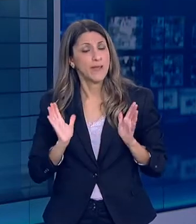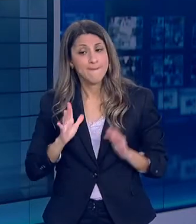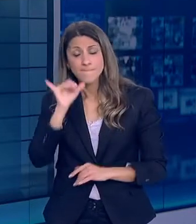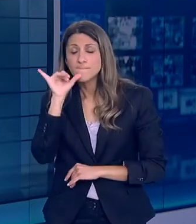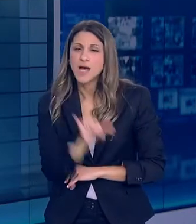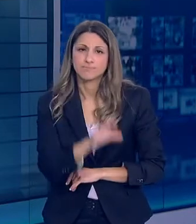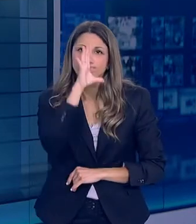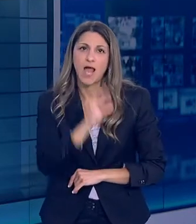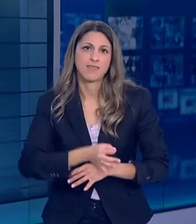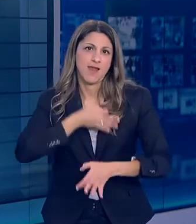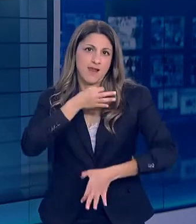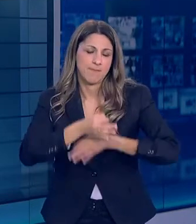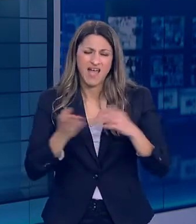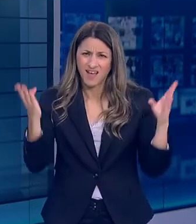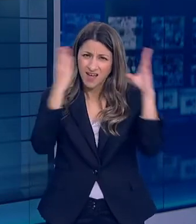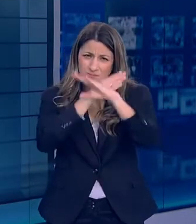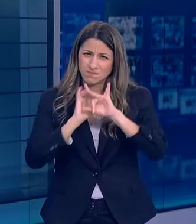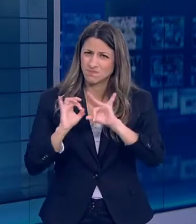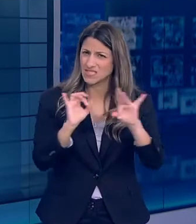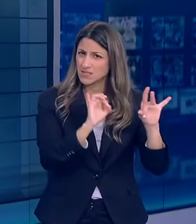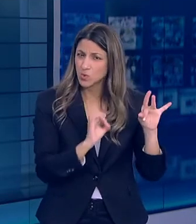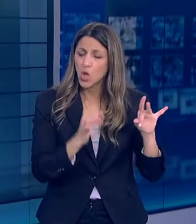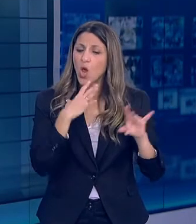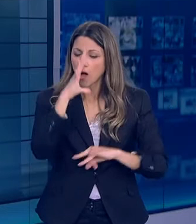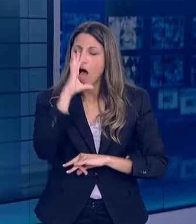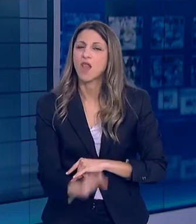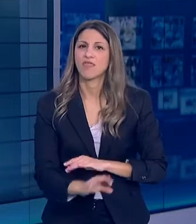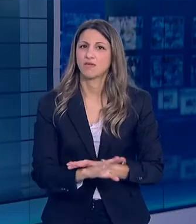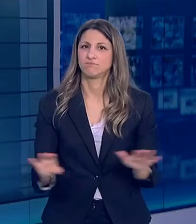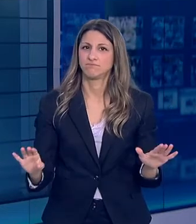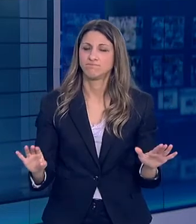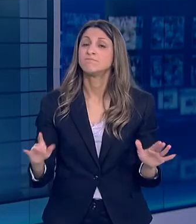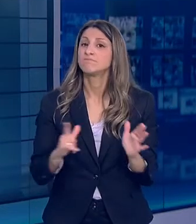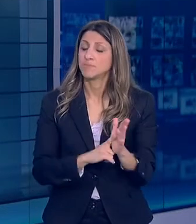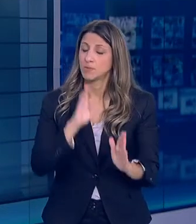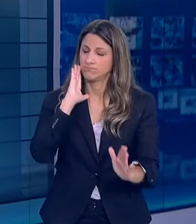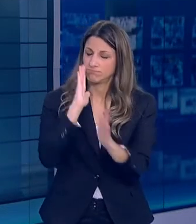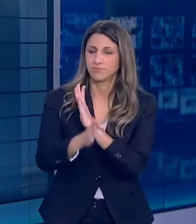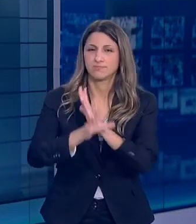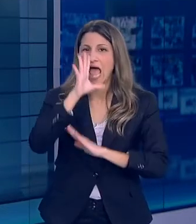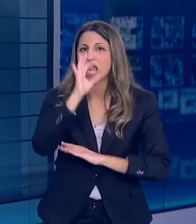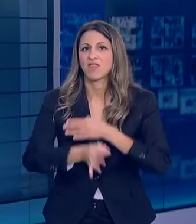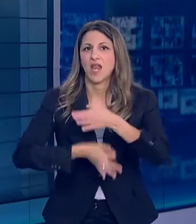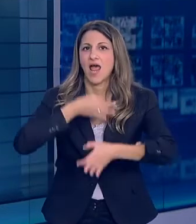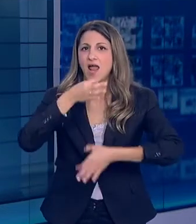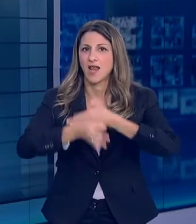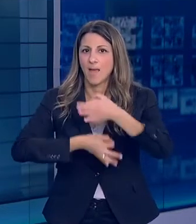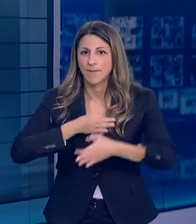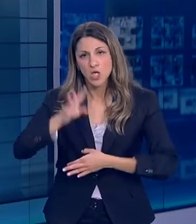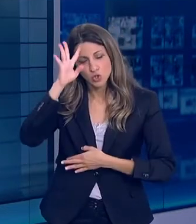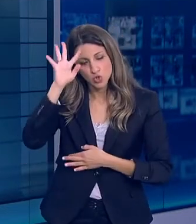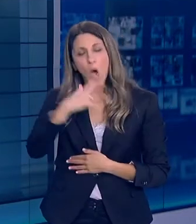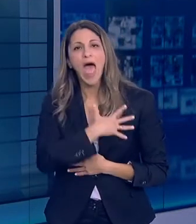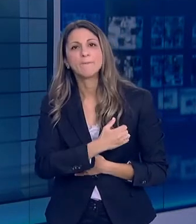δεν κρύψαμε την πραγματικότητα Ειλικρίνεια θεωρούμε ότι είναι το βασικό στοιχείο Για να χτιστεί μια σχέση Πραγματικής άδολης